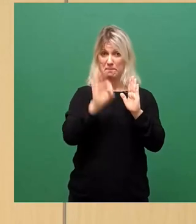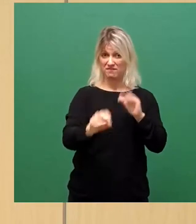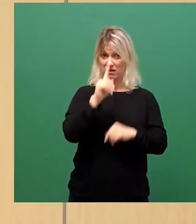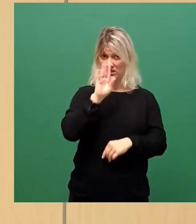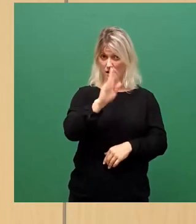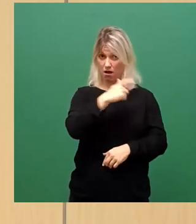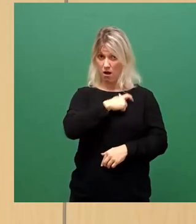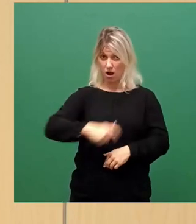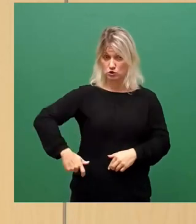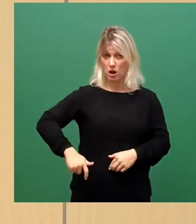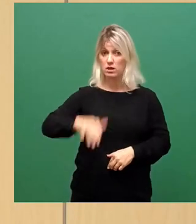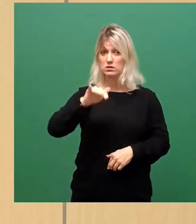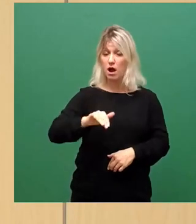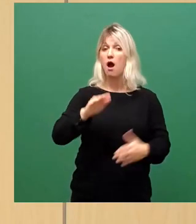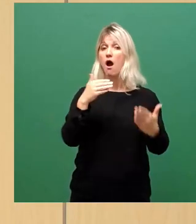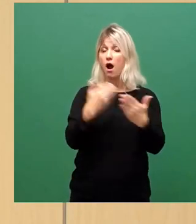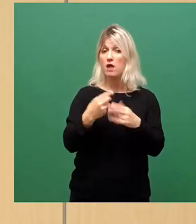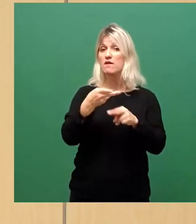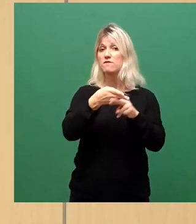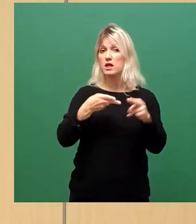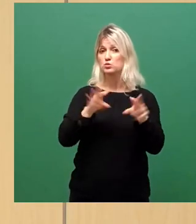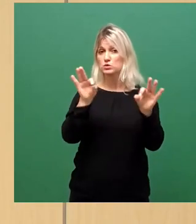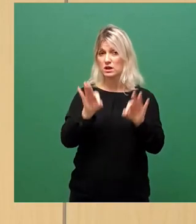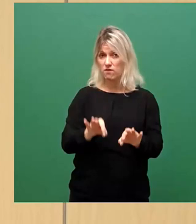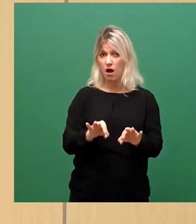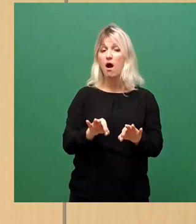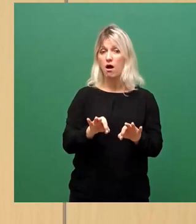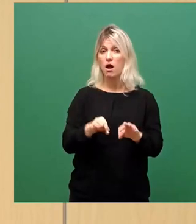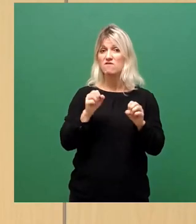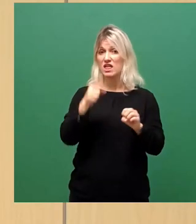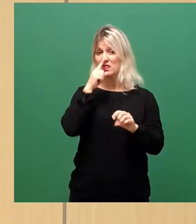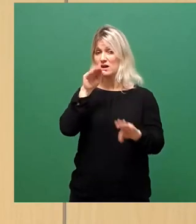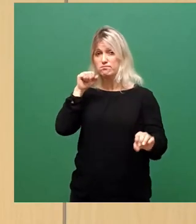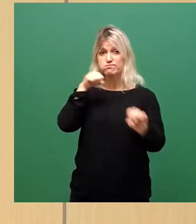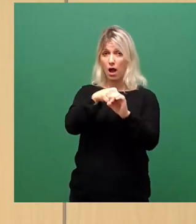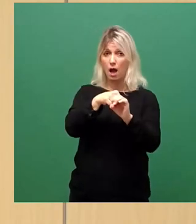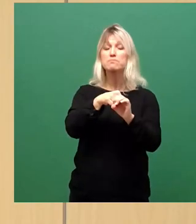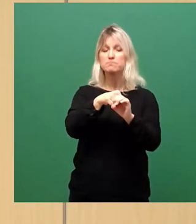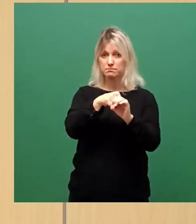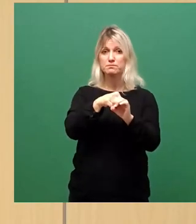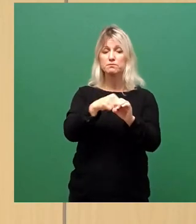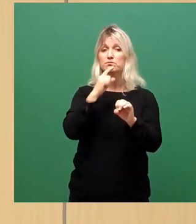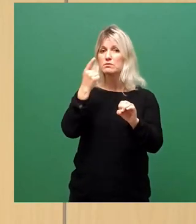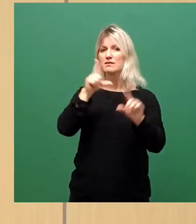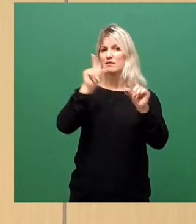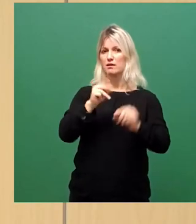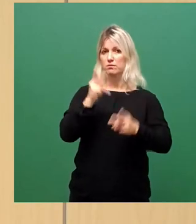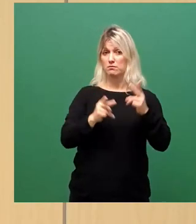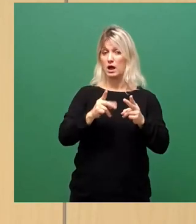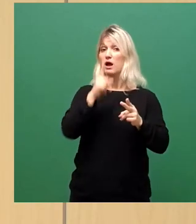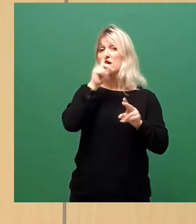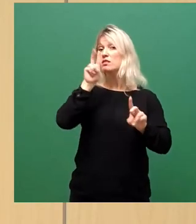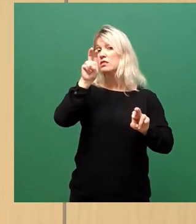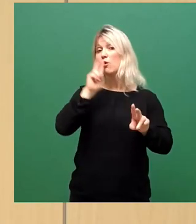Gefahr, dass die Verletzungsgefahr, dass Sie mit erheblichen Kosten, wenn Sie es denn überleben, im